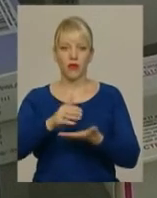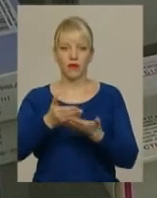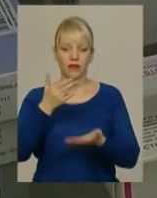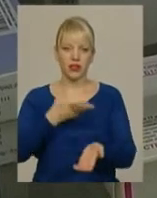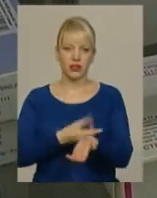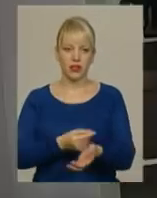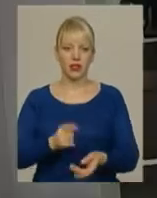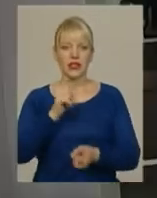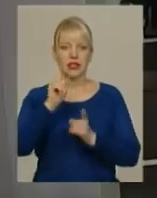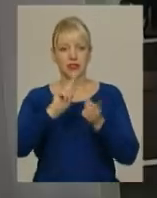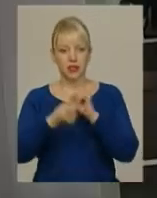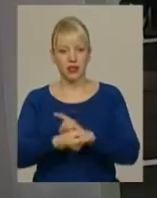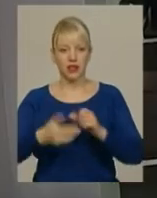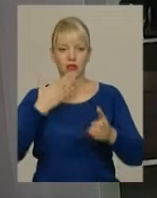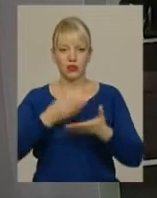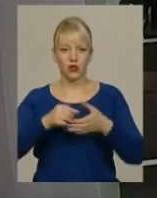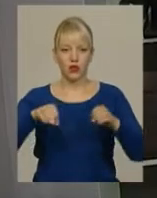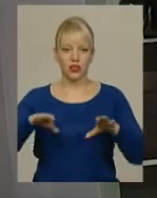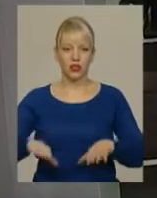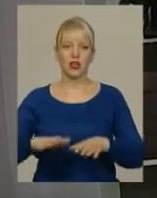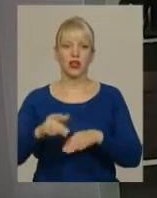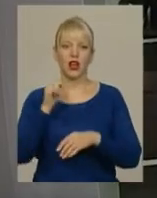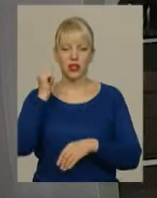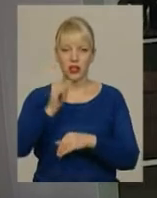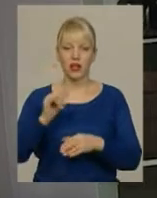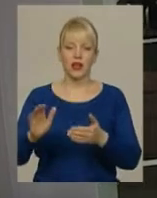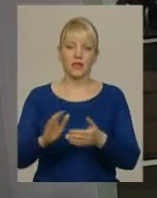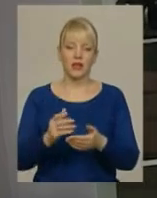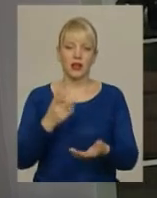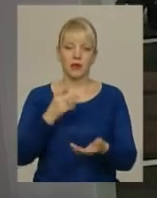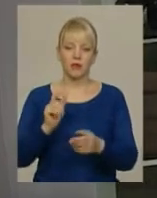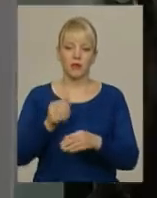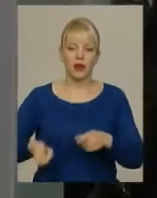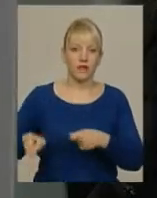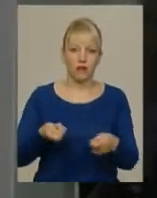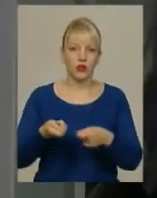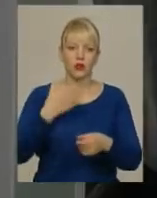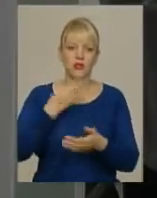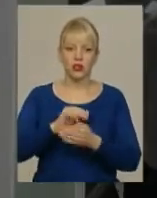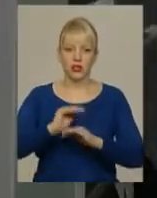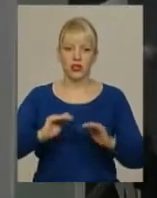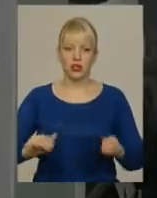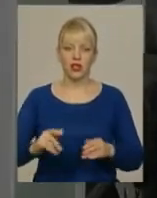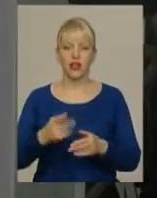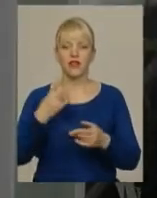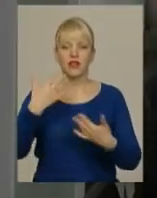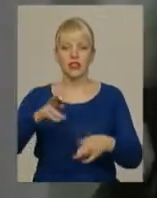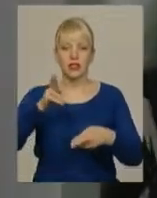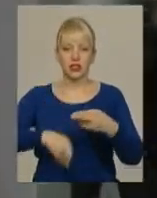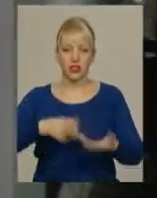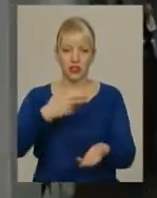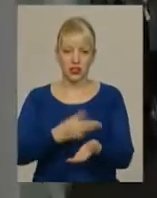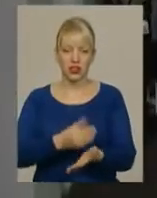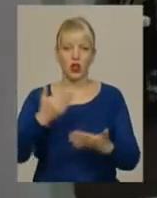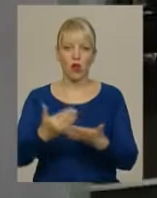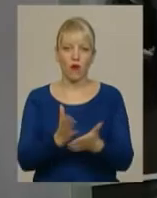рішення та масово приводять дітей для щеплень. Тому безкоштовна вакцина на дільниці й закінчилася. Але, каже лікар, нової партії очікують у